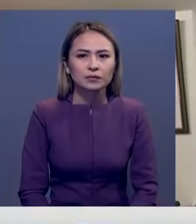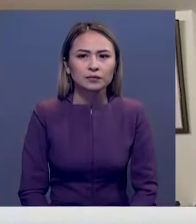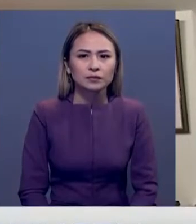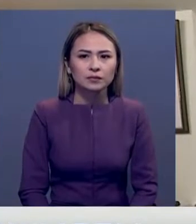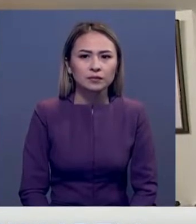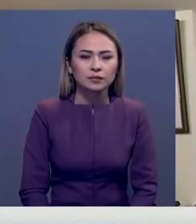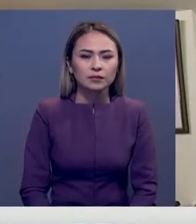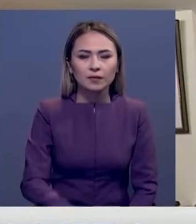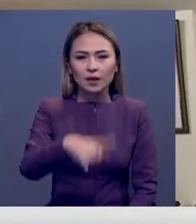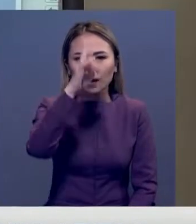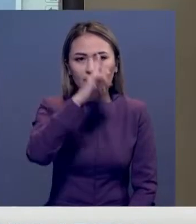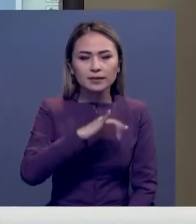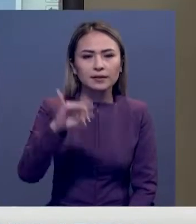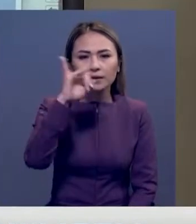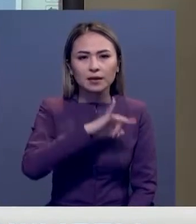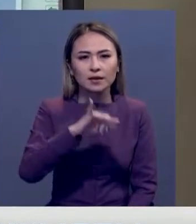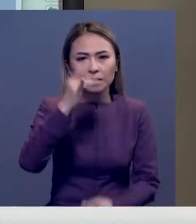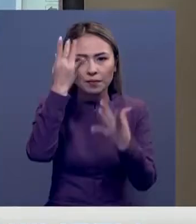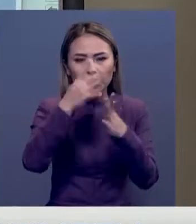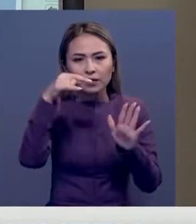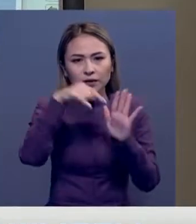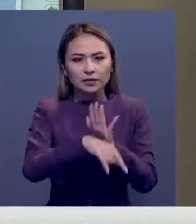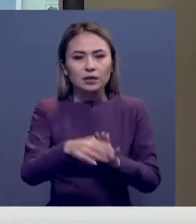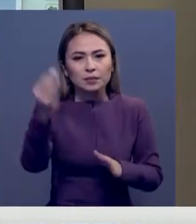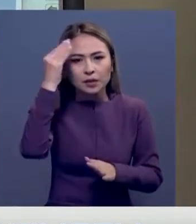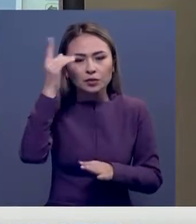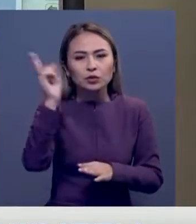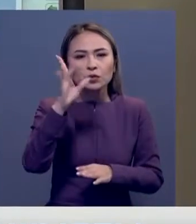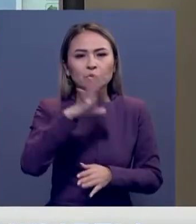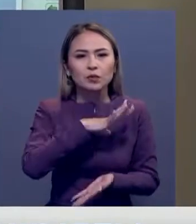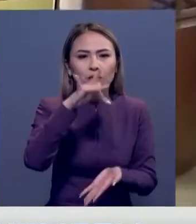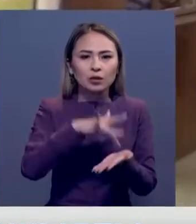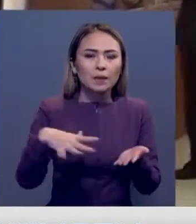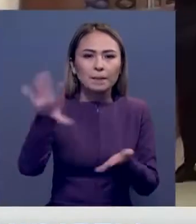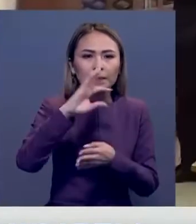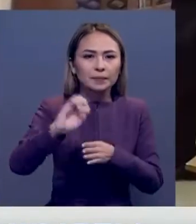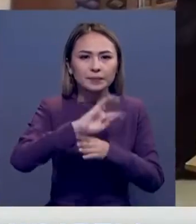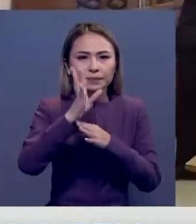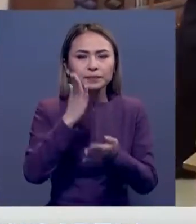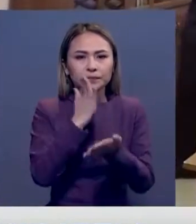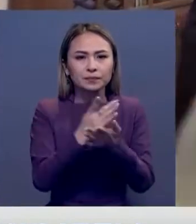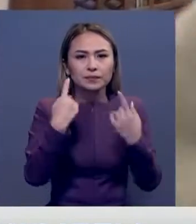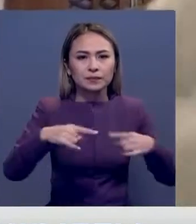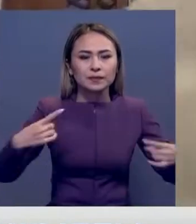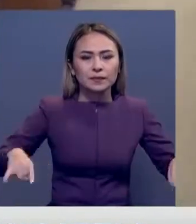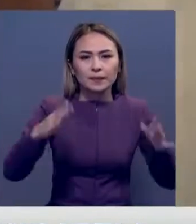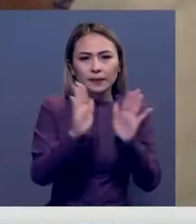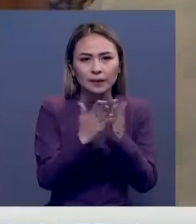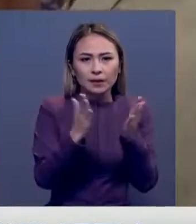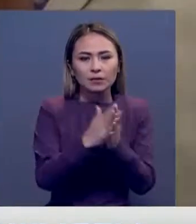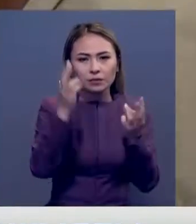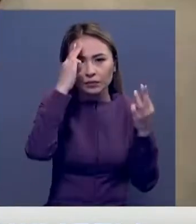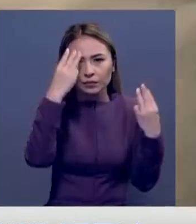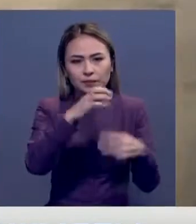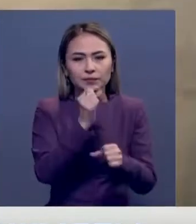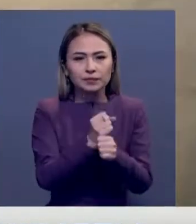Қазақтың тарих мен мәдениетінің терең зерттеп тілін жетік менгері үшін бұл орталықта бар жағдай жасалған. Түрлі әдеби кітаптармен заманови құрал